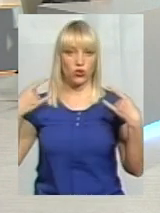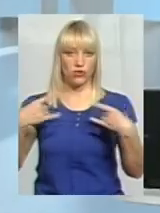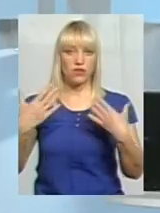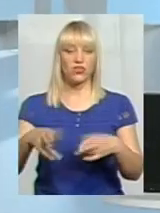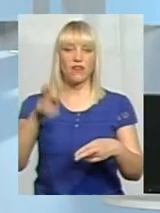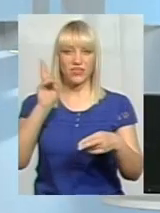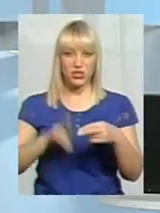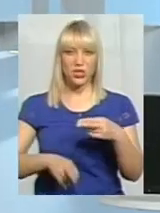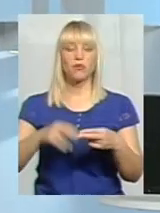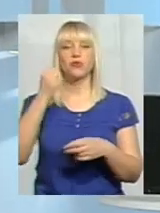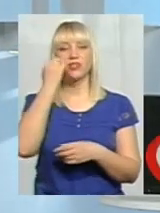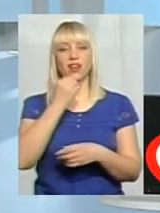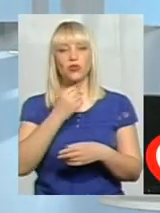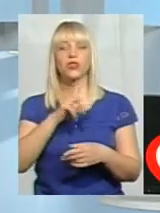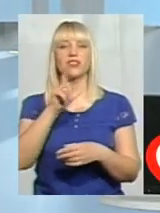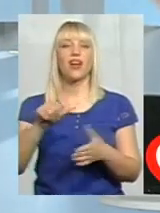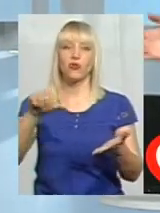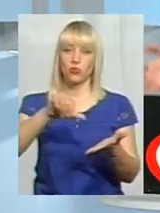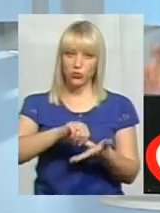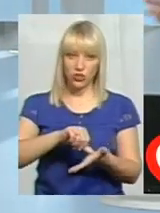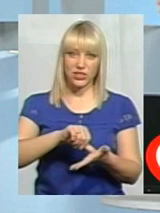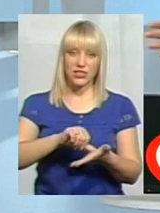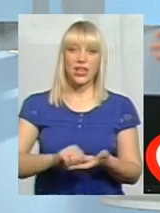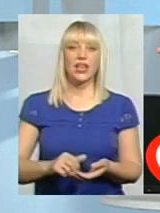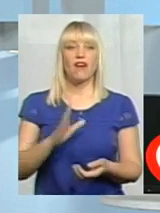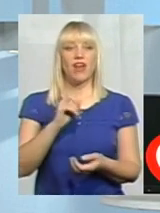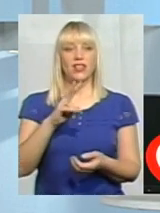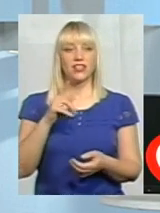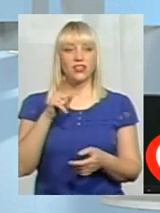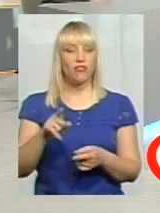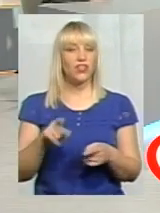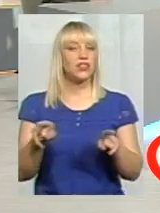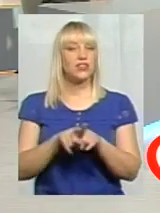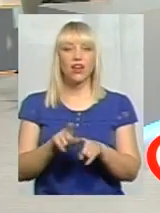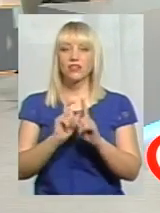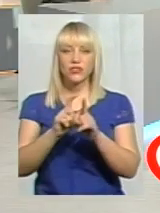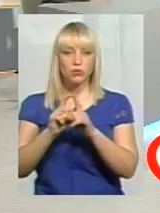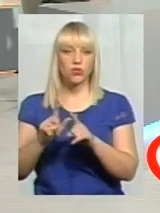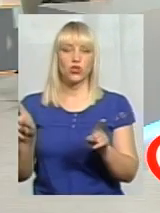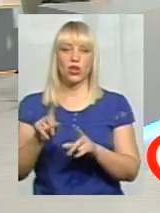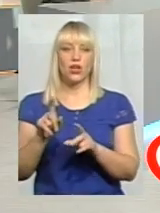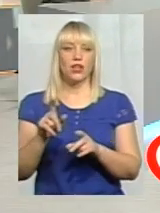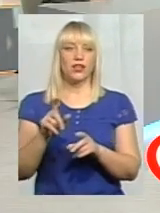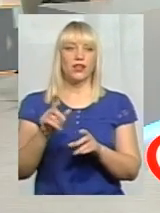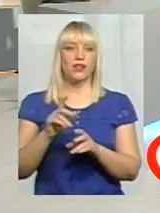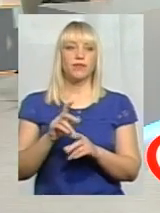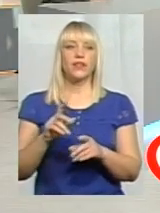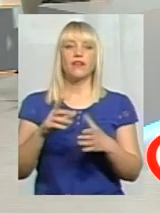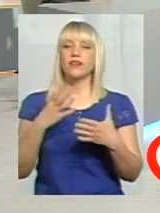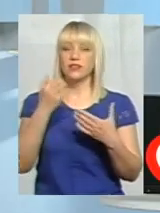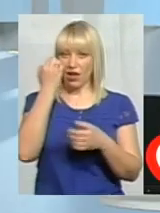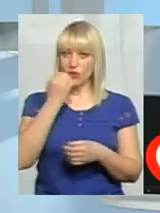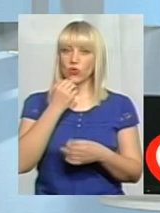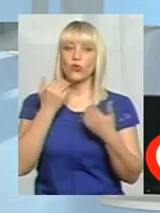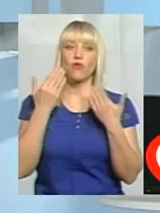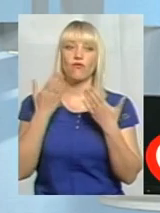вичерпано. Дякую вам, шановні, за участь. Пані Валентину, ви вкладалися в таймінг так, що навіть не довелося давати дзвінки. Дякую вам.